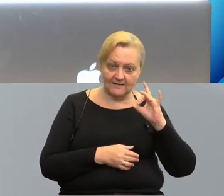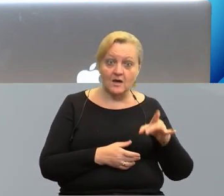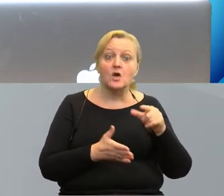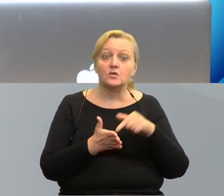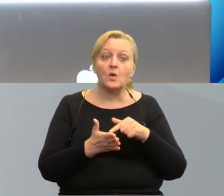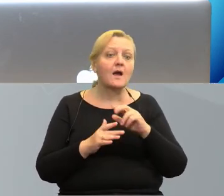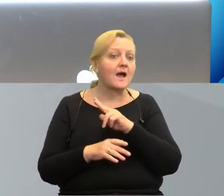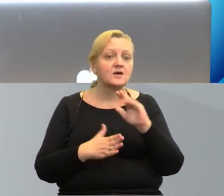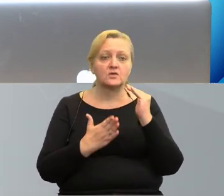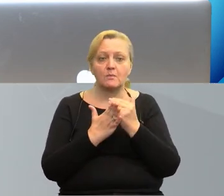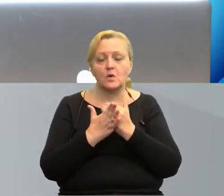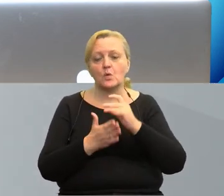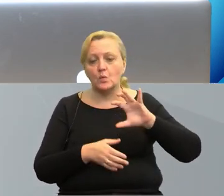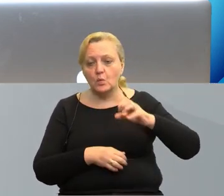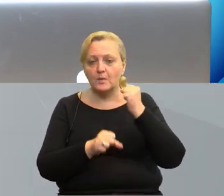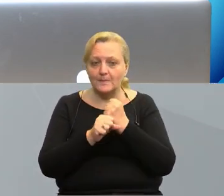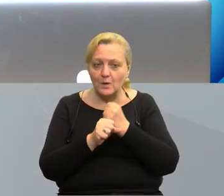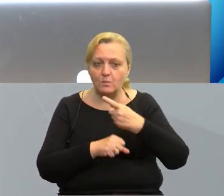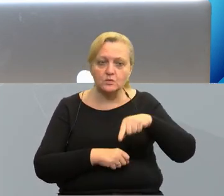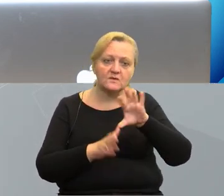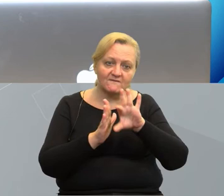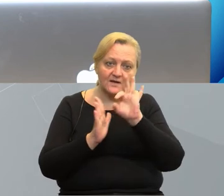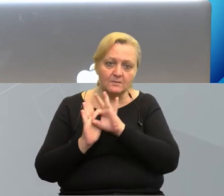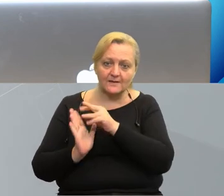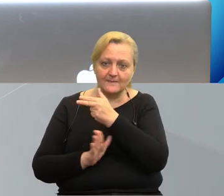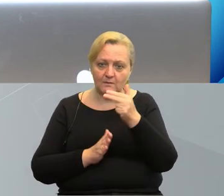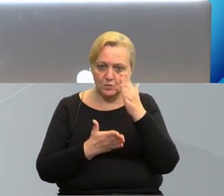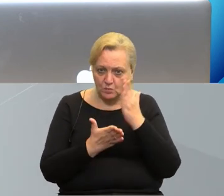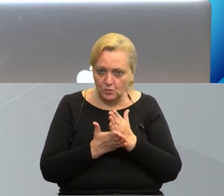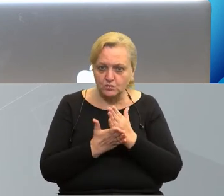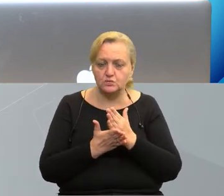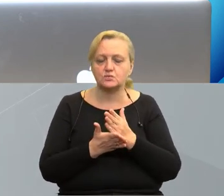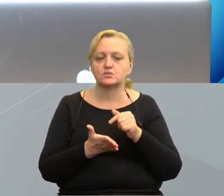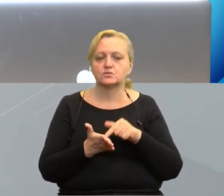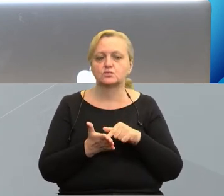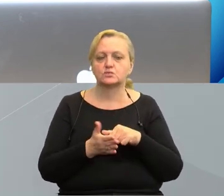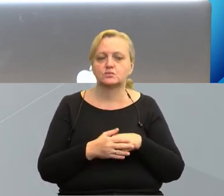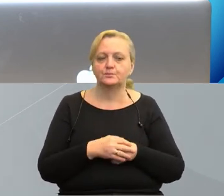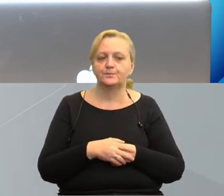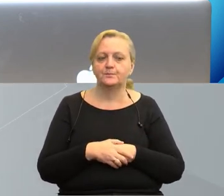już w każdym programie grupy robocze wybrały tematyki, w które będą